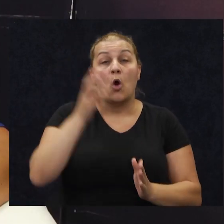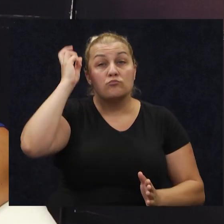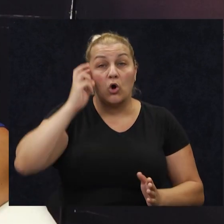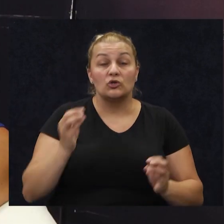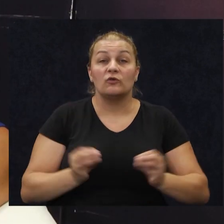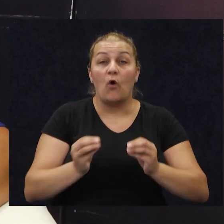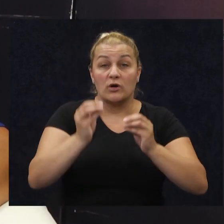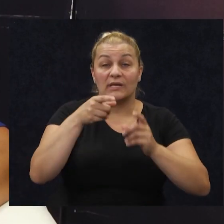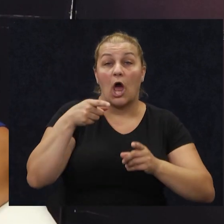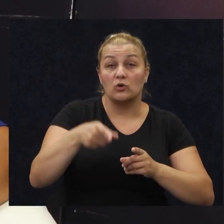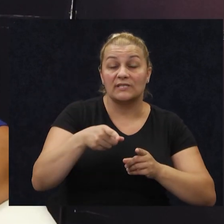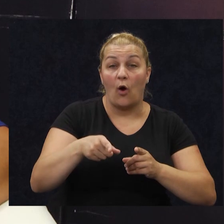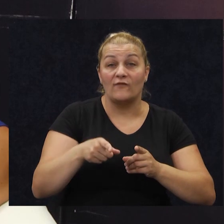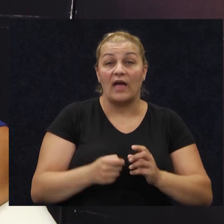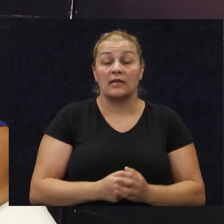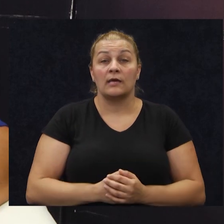formira